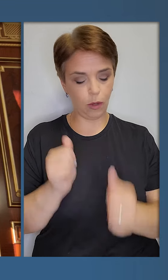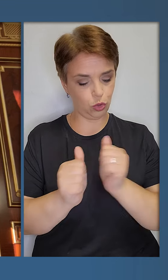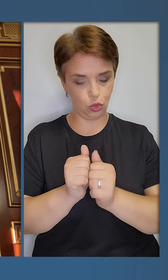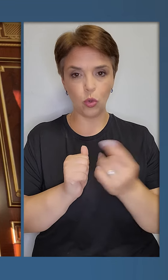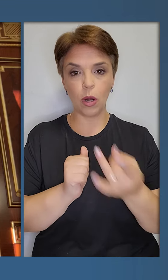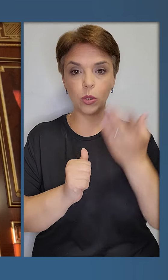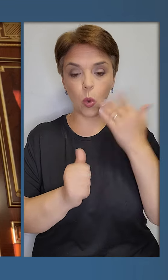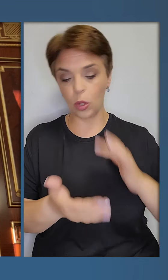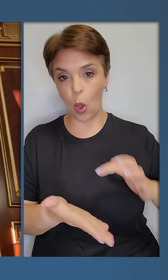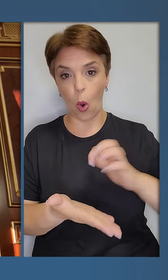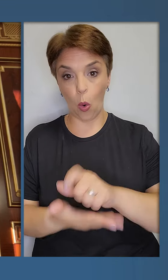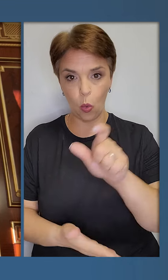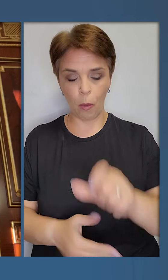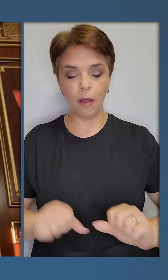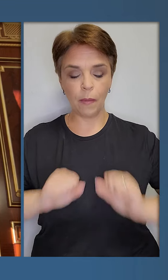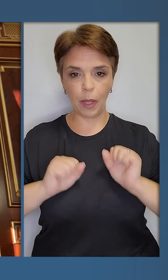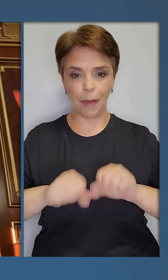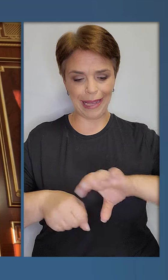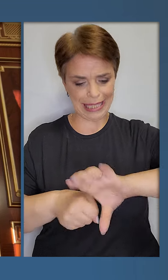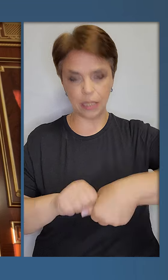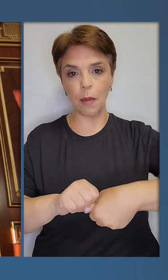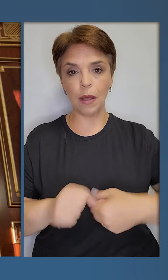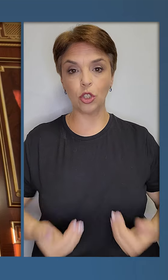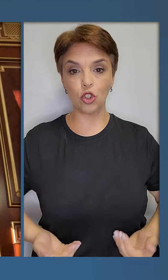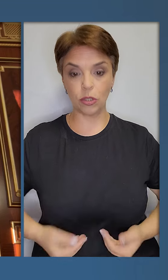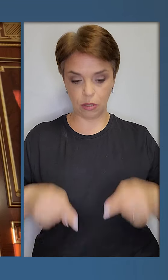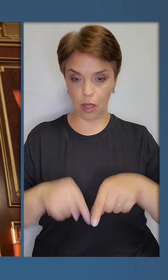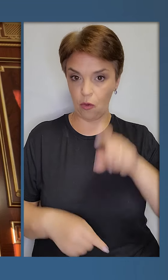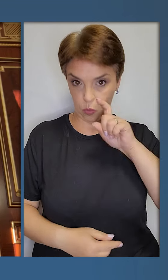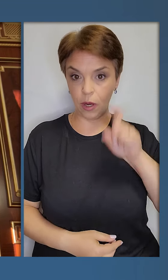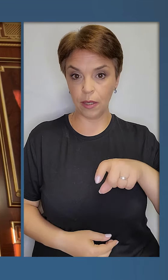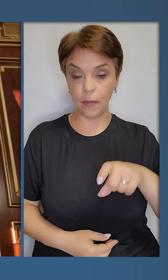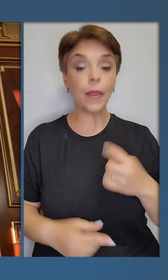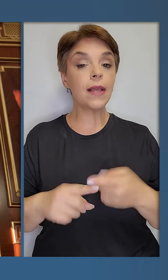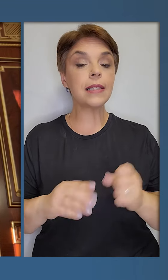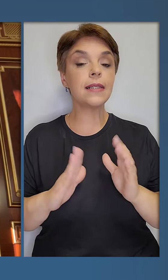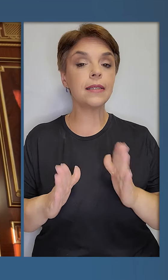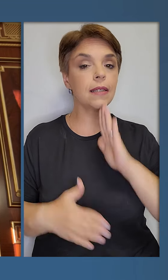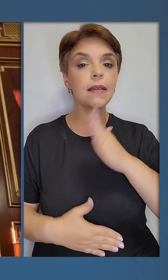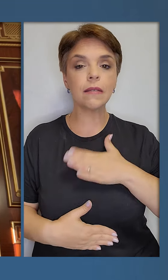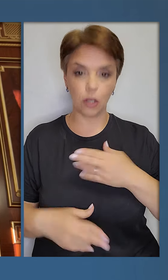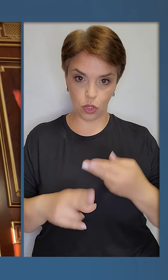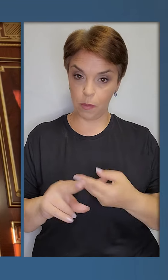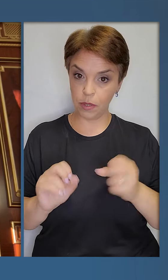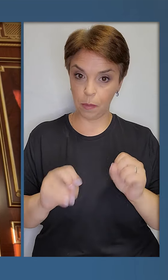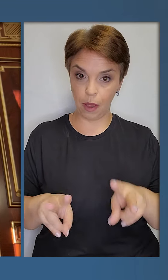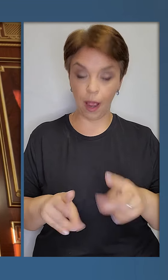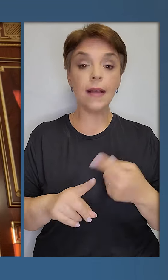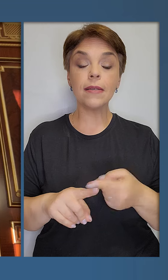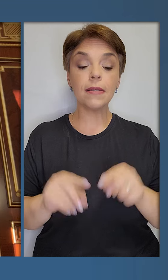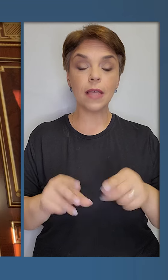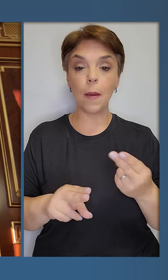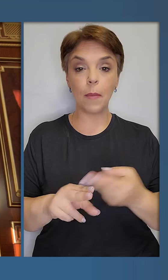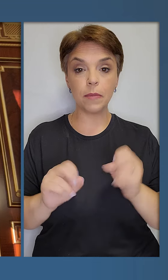програвати щоразу, коли окупант намагається зламати життя в Україні. І це не тільки наша безпека.